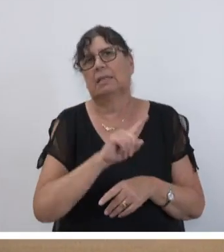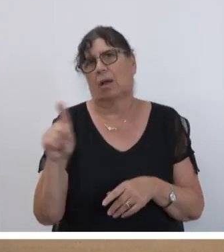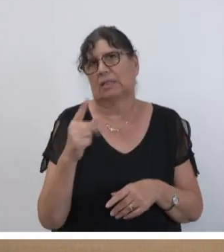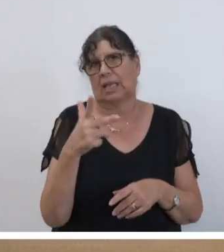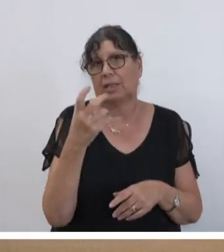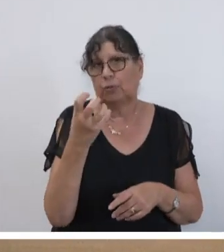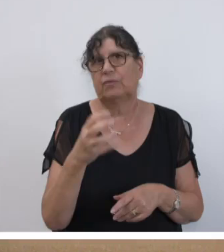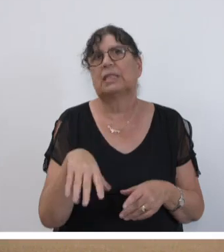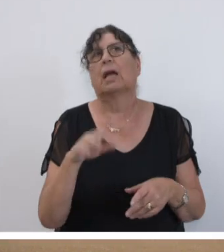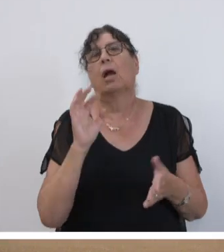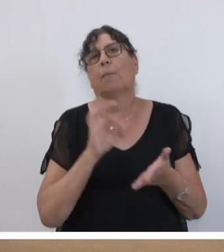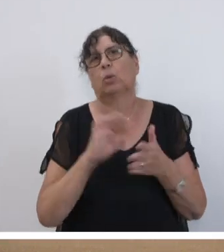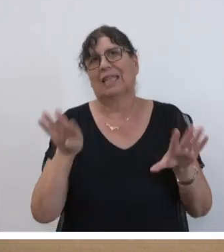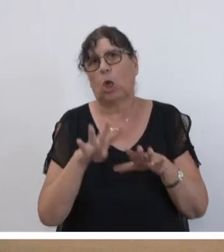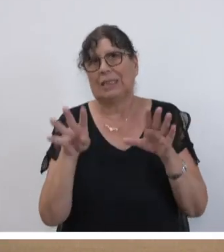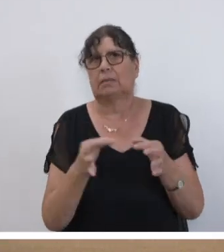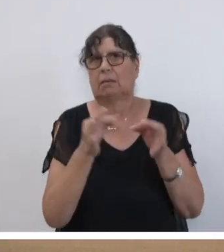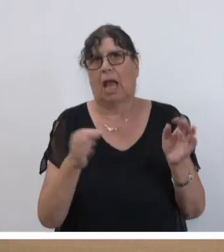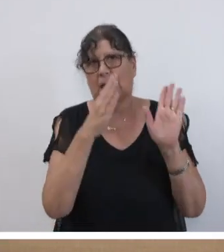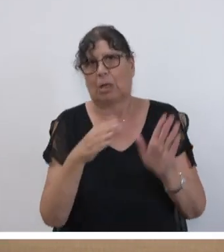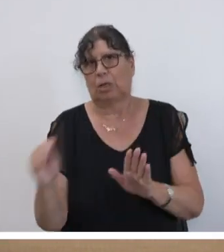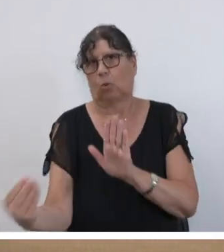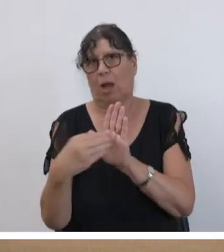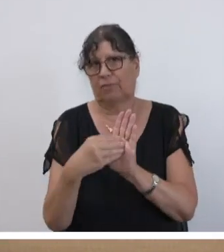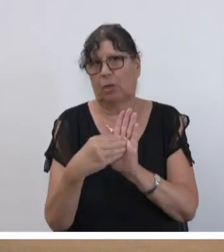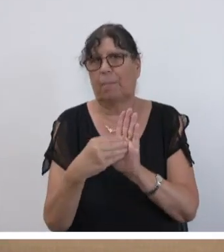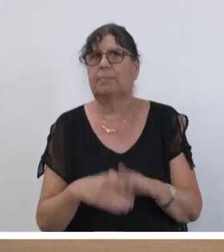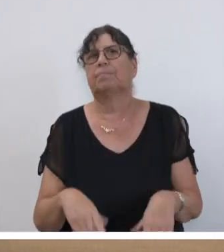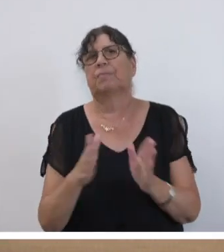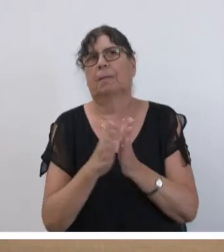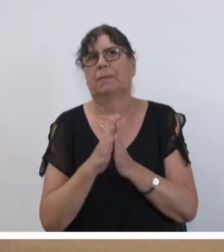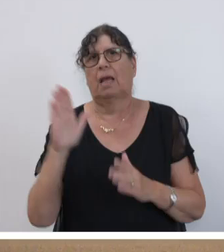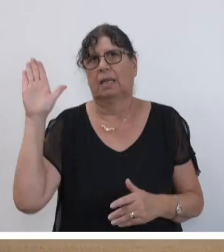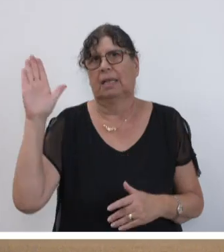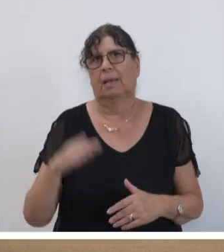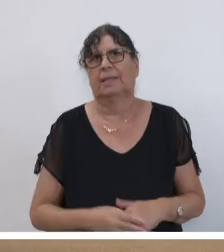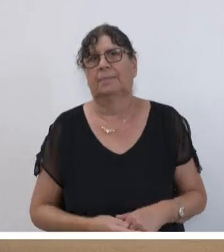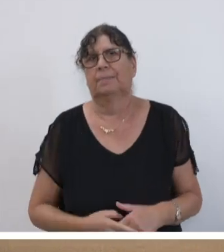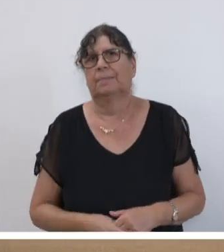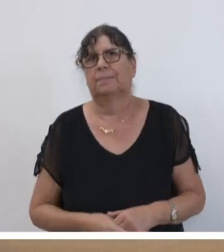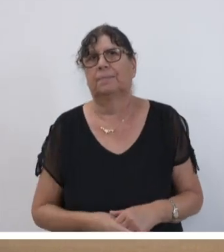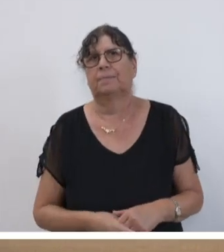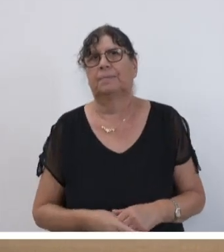als Punkt 19 in die Tagesordnung aufgenommen wird, den bitte ich, eine Hand zu erheben.